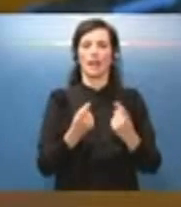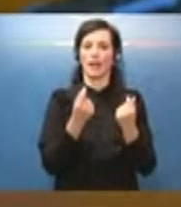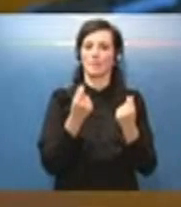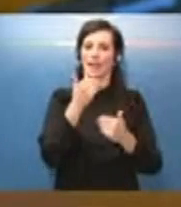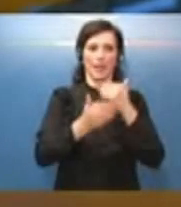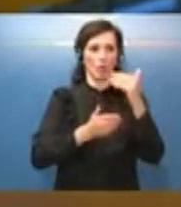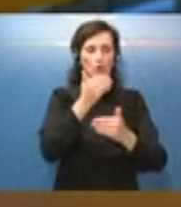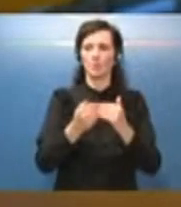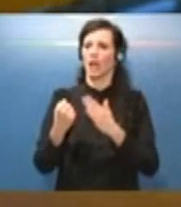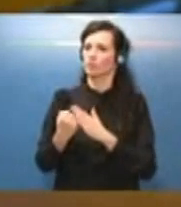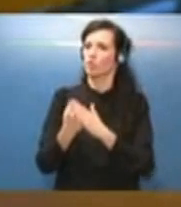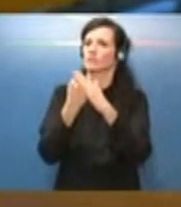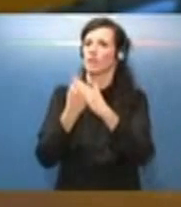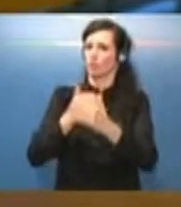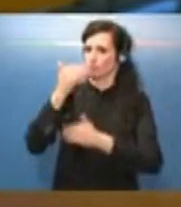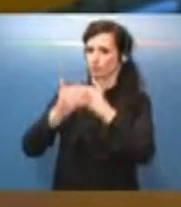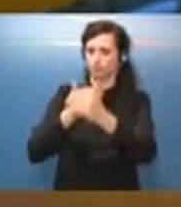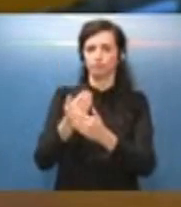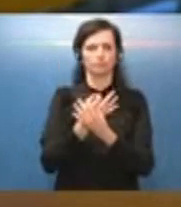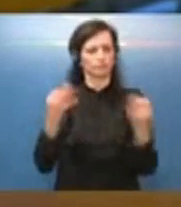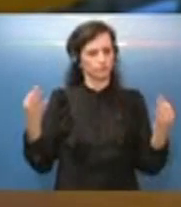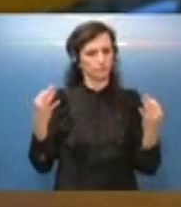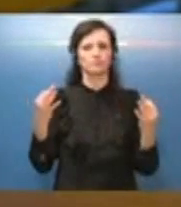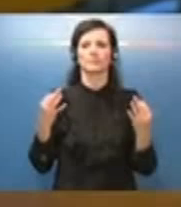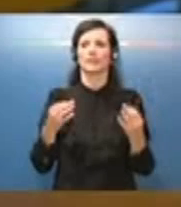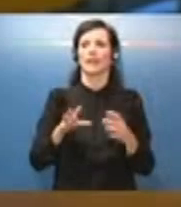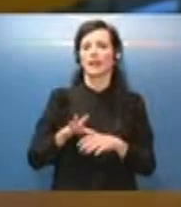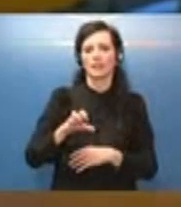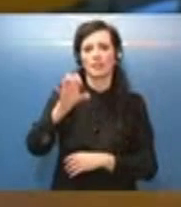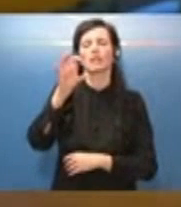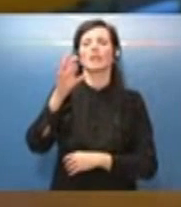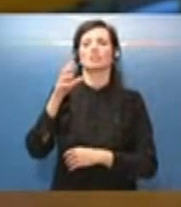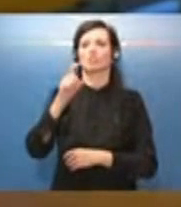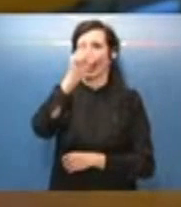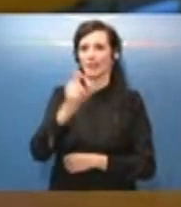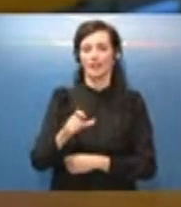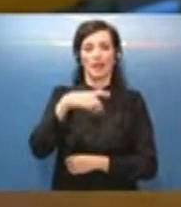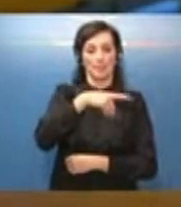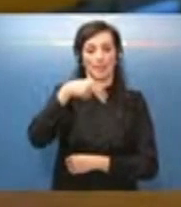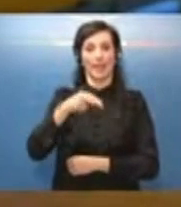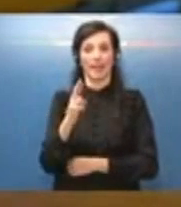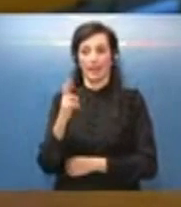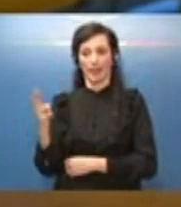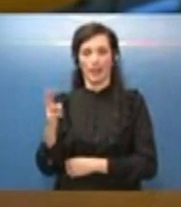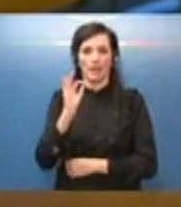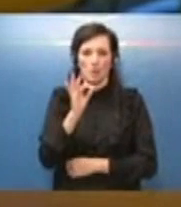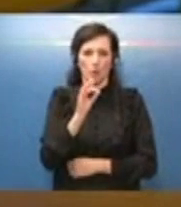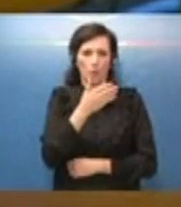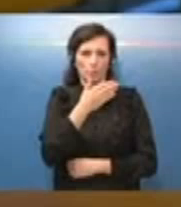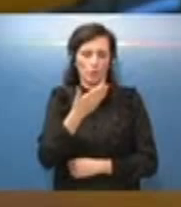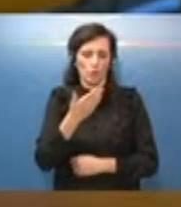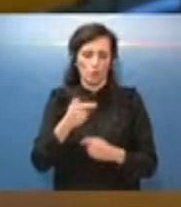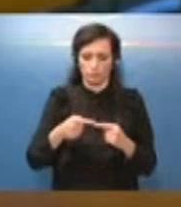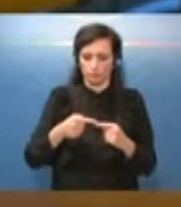crescita che è in atto il tassello fondamentale per il rilancio del Paese però resta il PNRR su questo fronte visto che manca un mese all'incirca